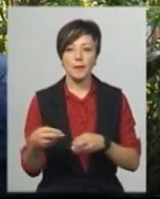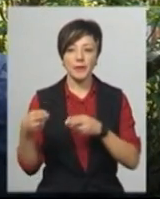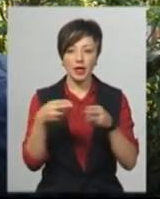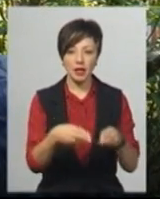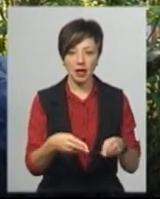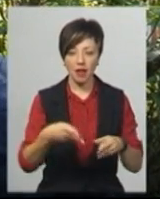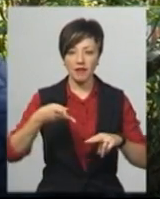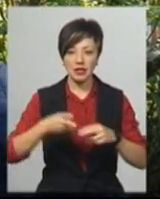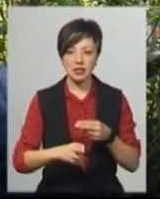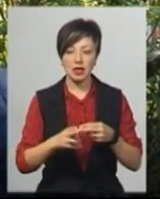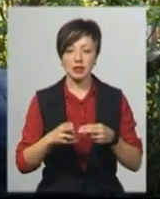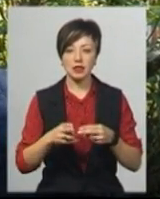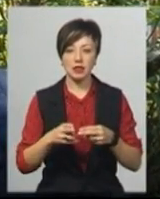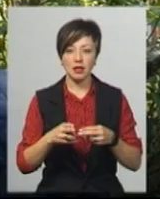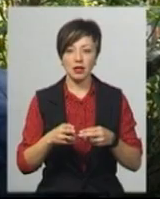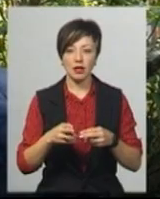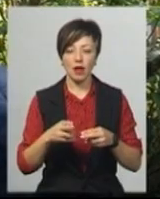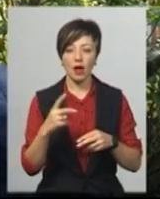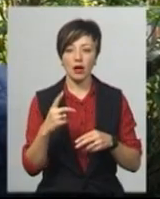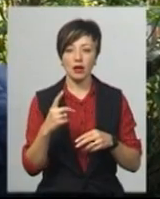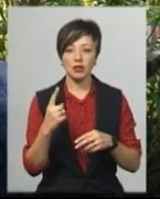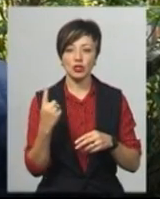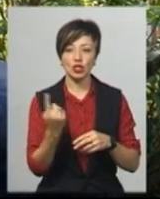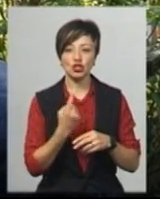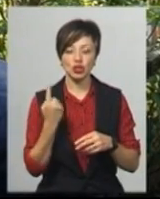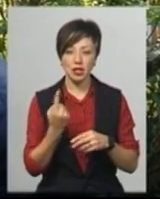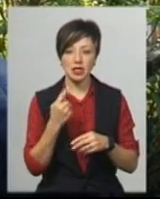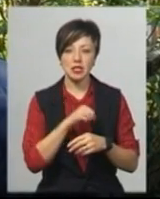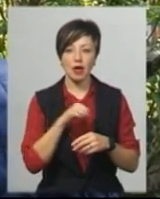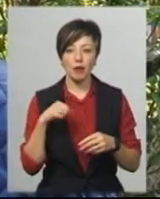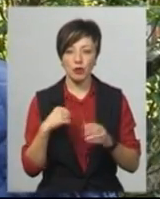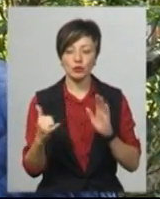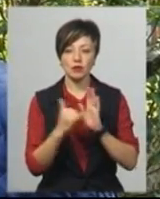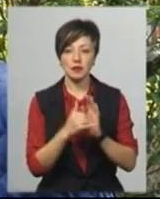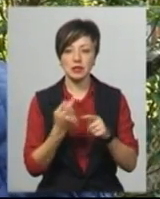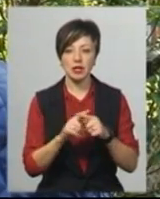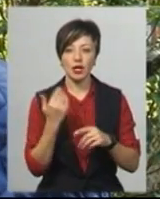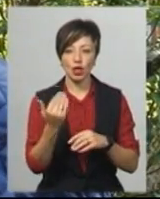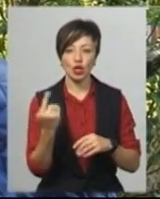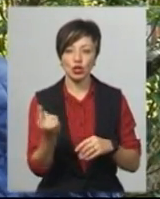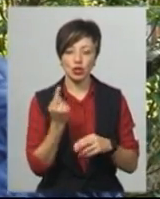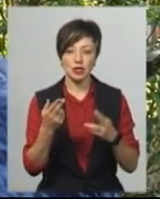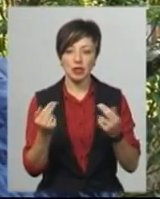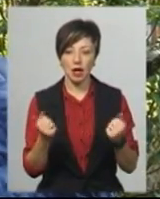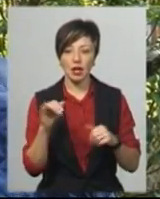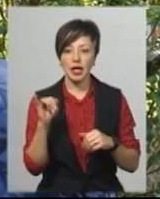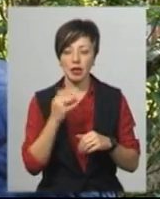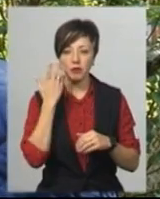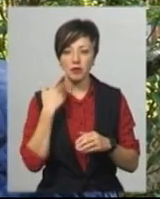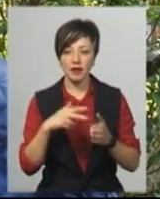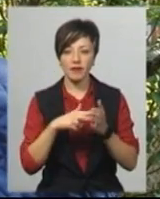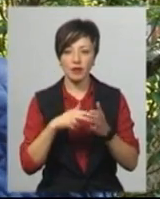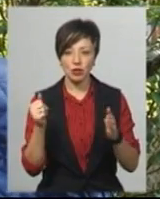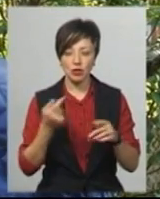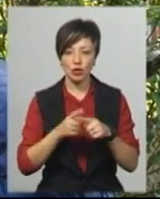сюди відрізати, під приводом відрізати, рахунок на цей лічильник, який вони самі поставили, їх лічильник. І при відрізанні цього